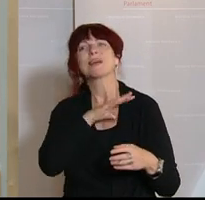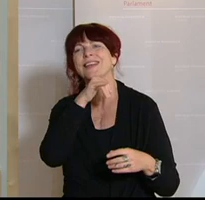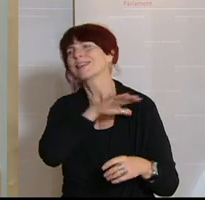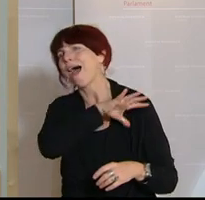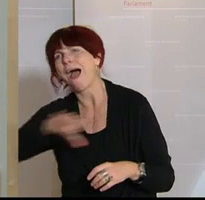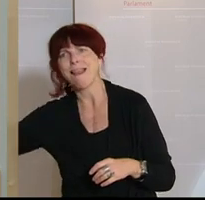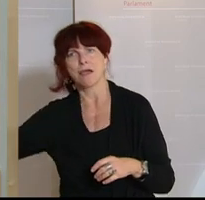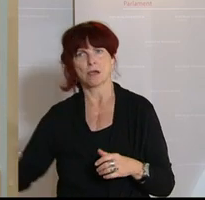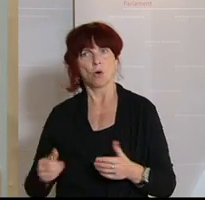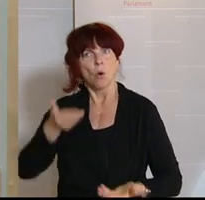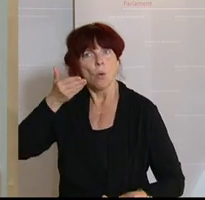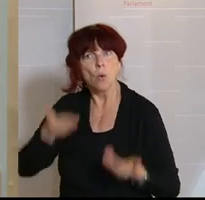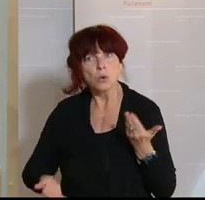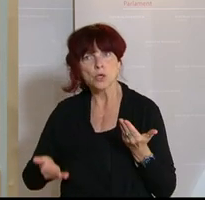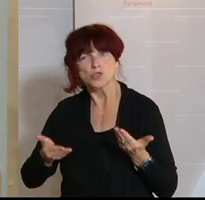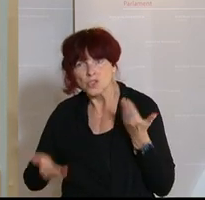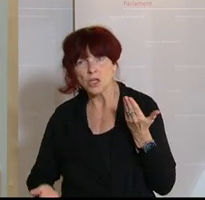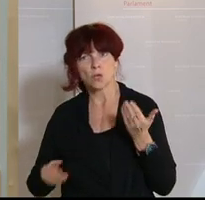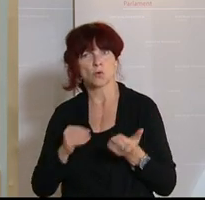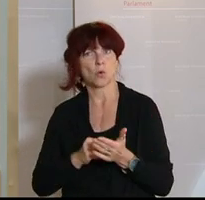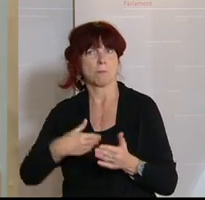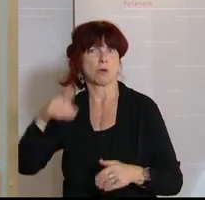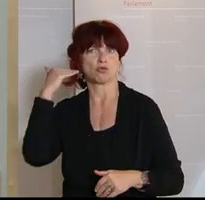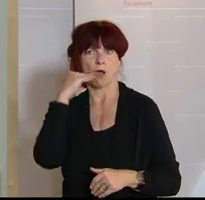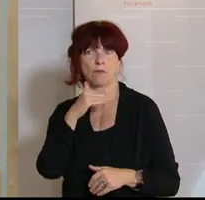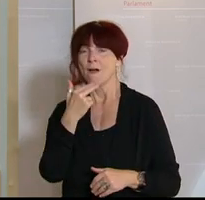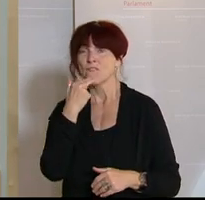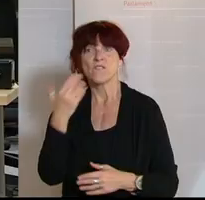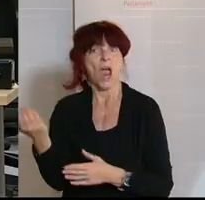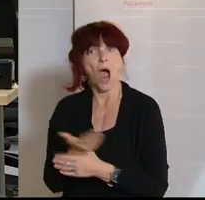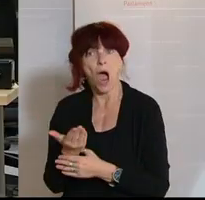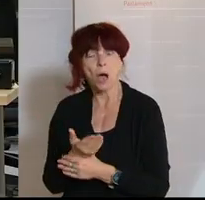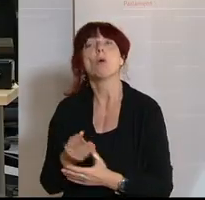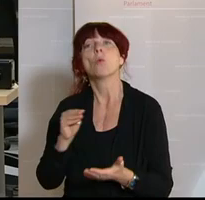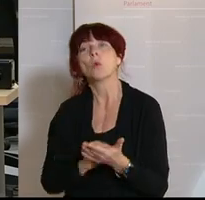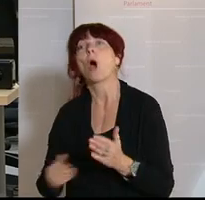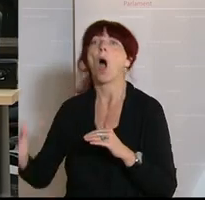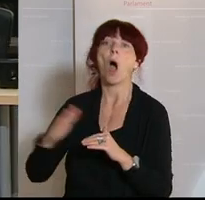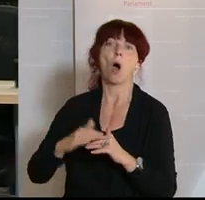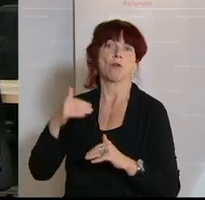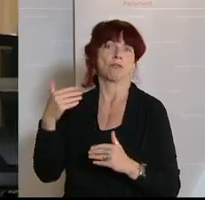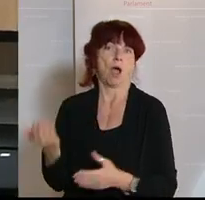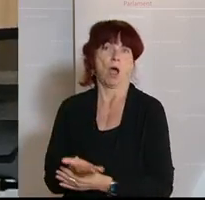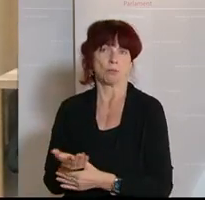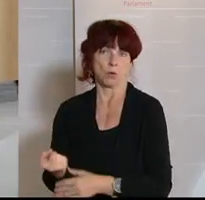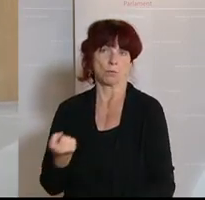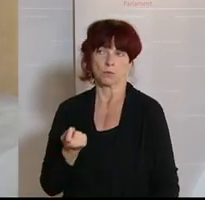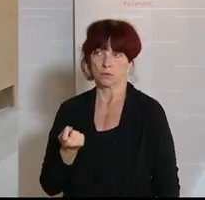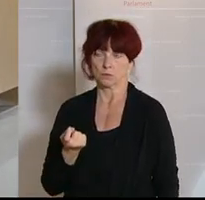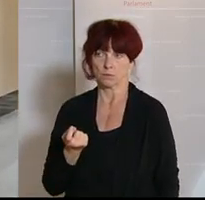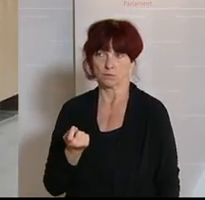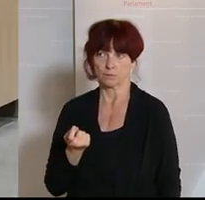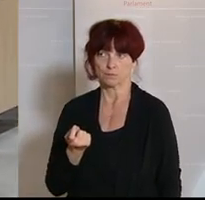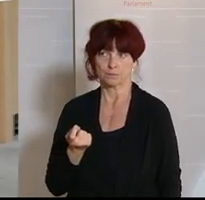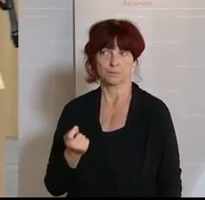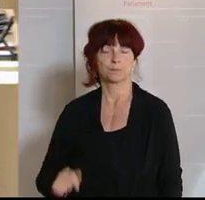und verschärft die Armut bei denen, die schon arm sind. Applaus Applaus